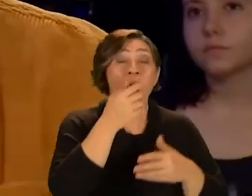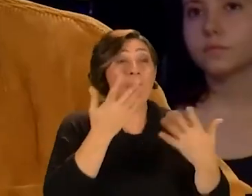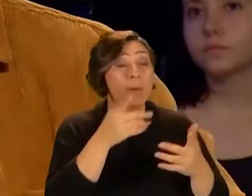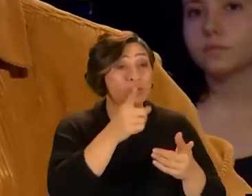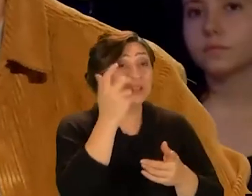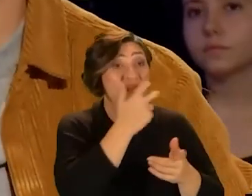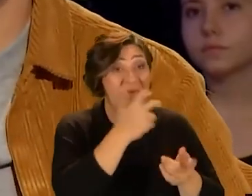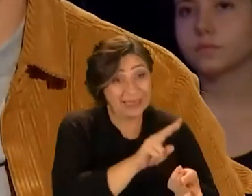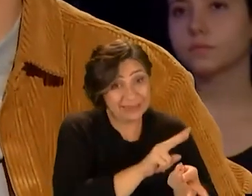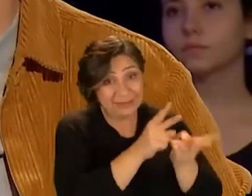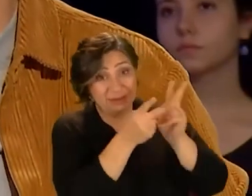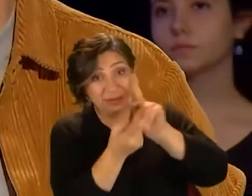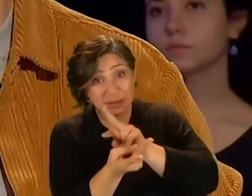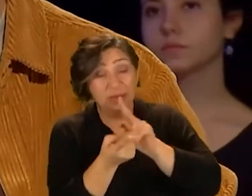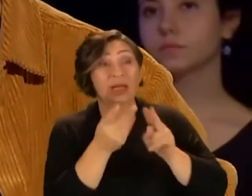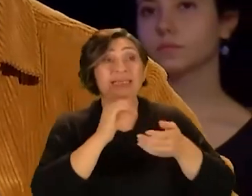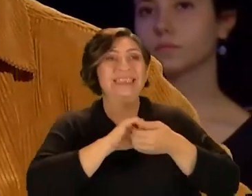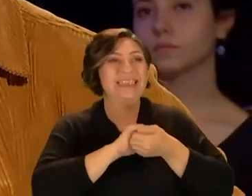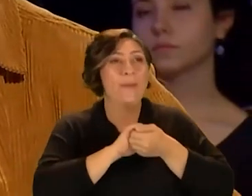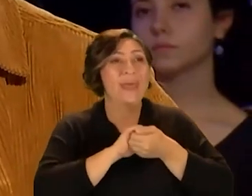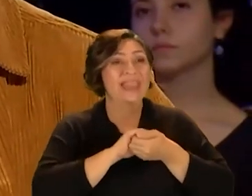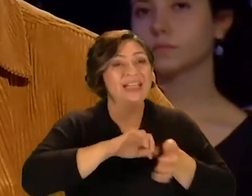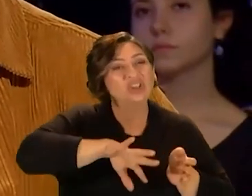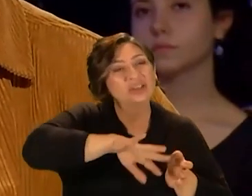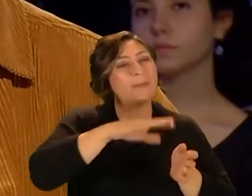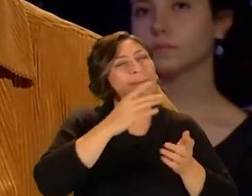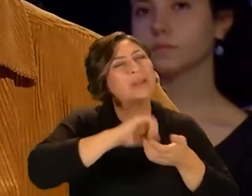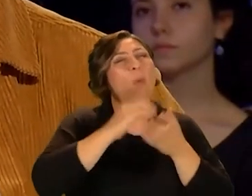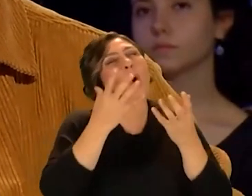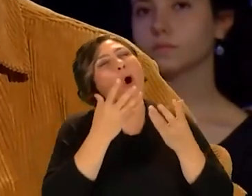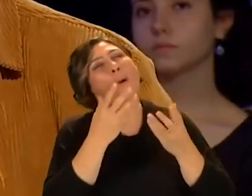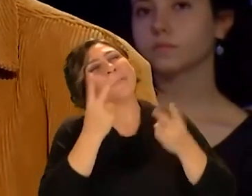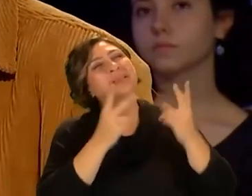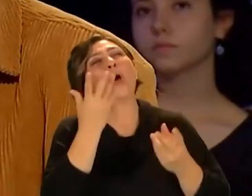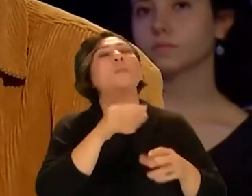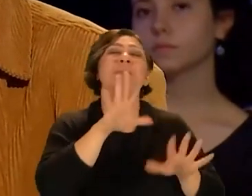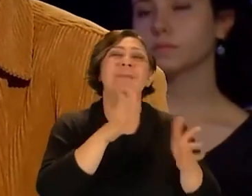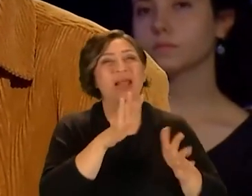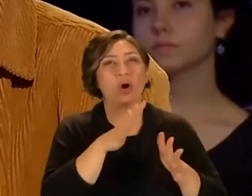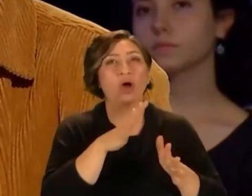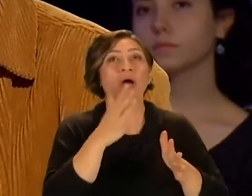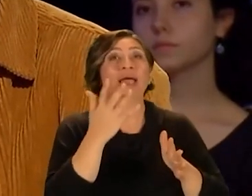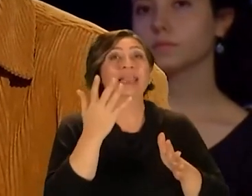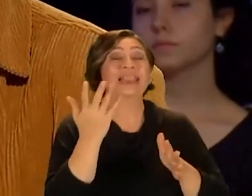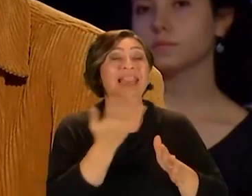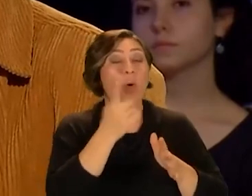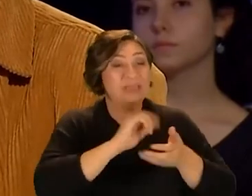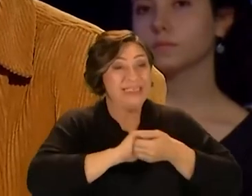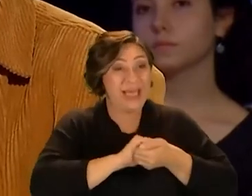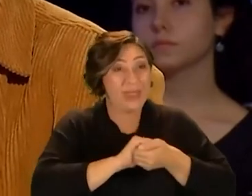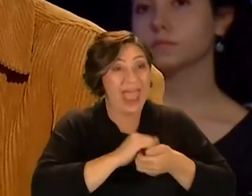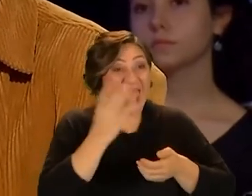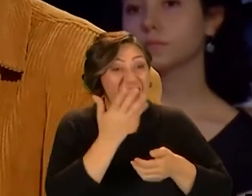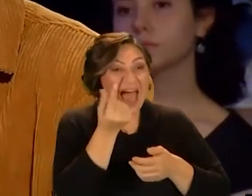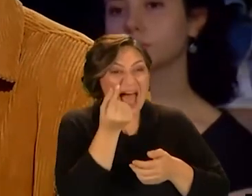Ama bunu bir şarkıya dönüştürmek samimiyetten çalabiliyor bazen Yani daha o